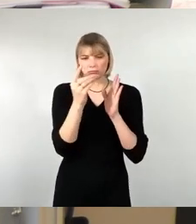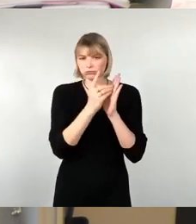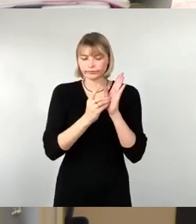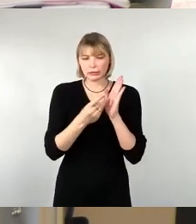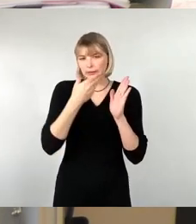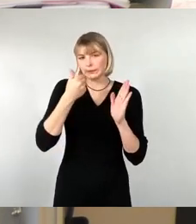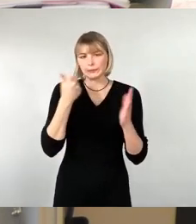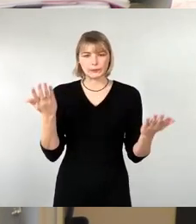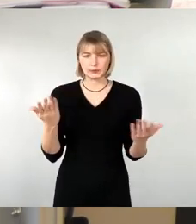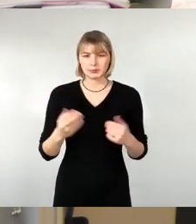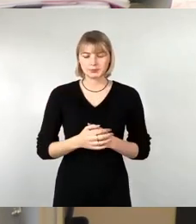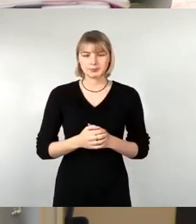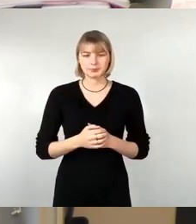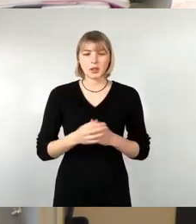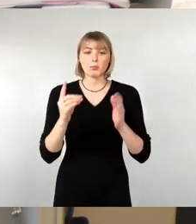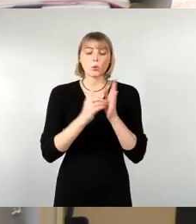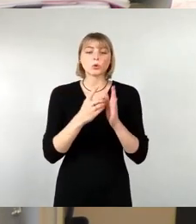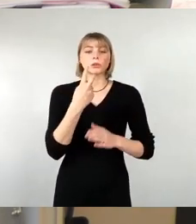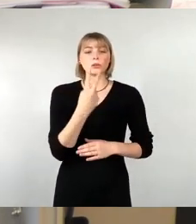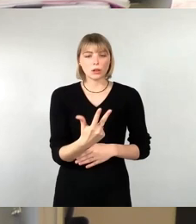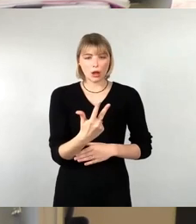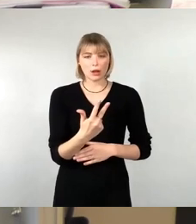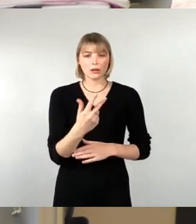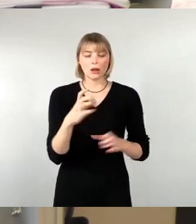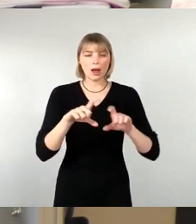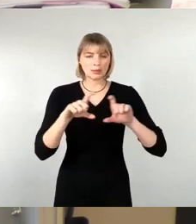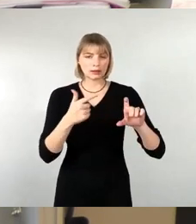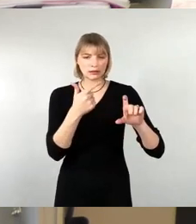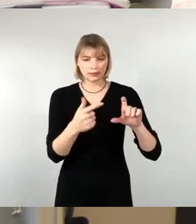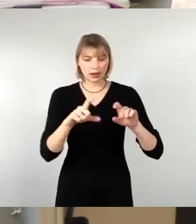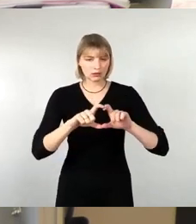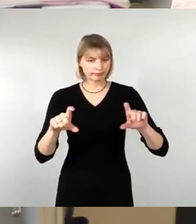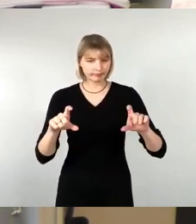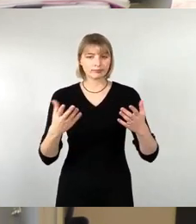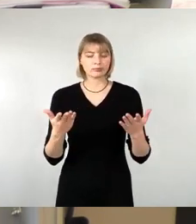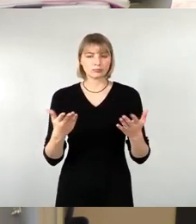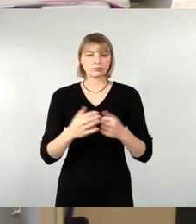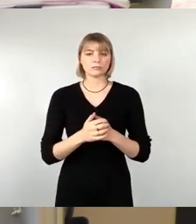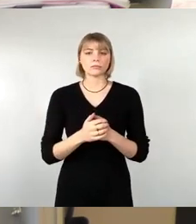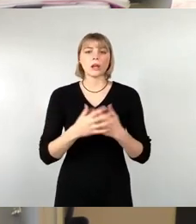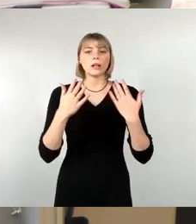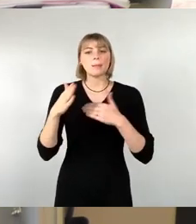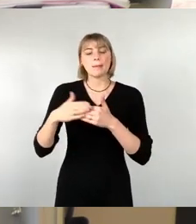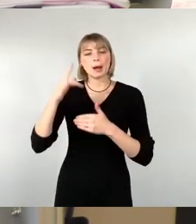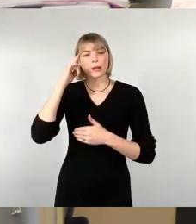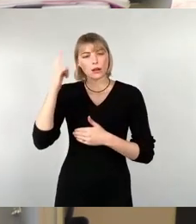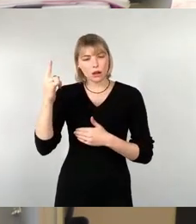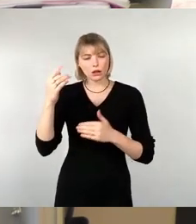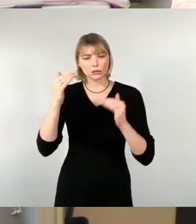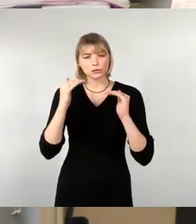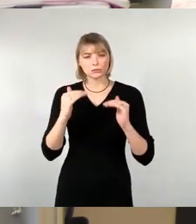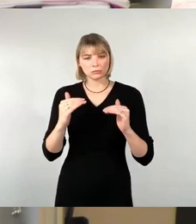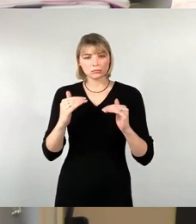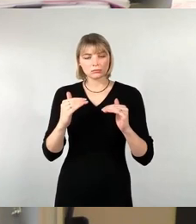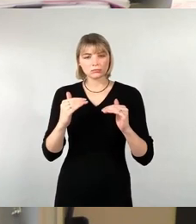Unter Punkt 3, Absatz 2 steht, Der Klimabeirat nimmt rechtzeitig vor der jeweiligen Beschlussfassung des Stadtrates Stellung